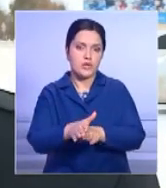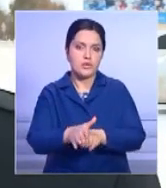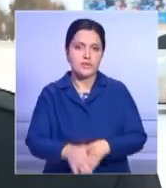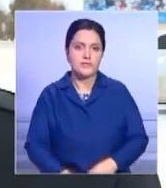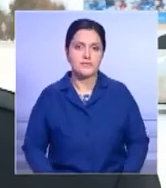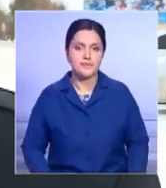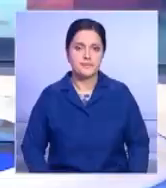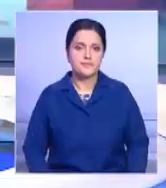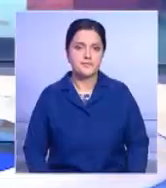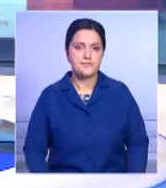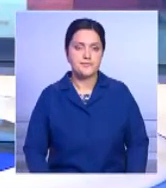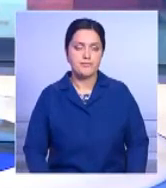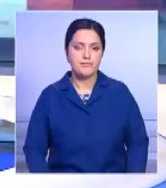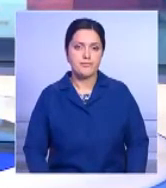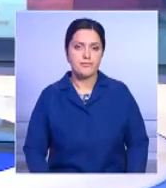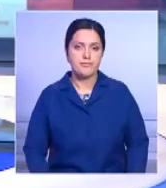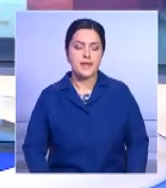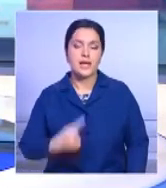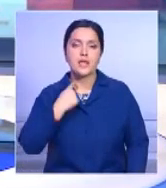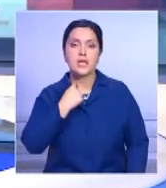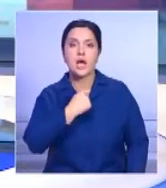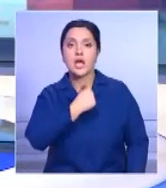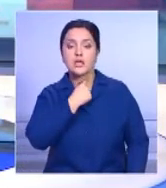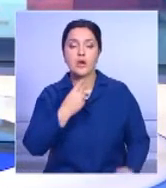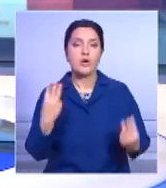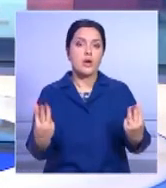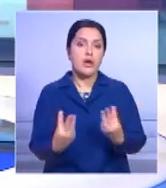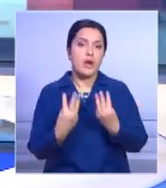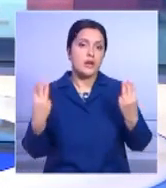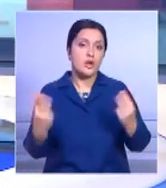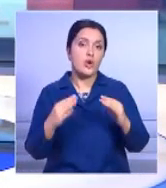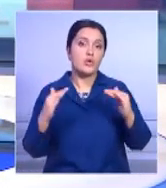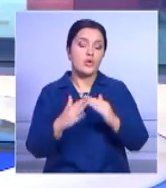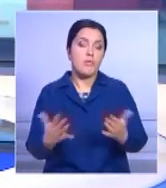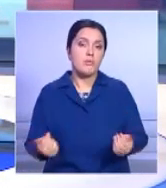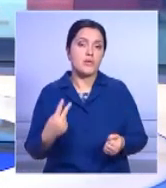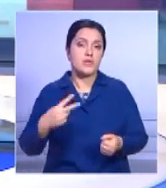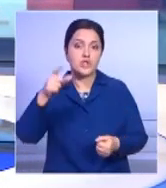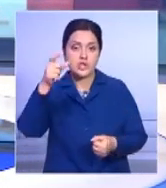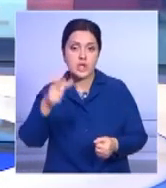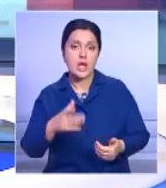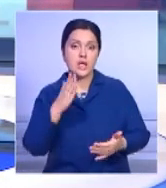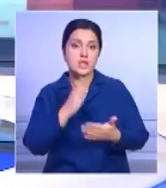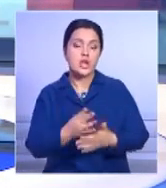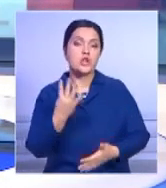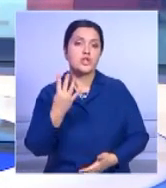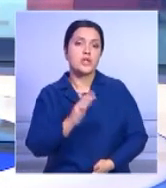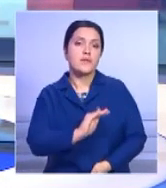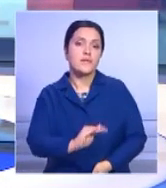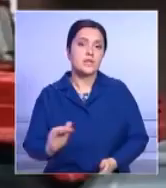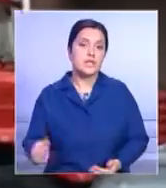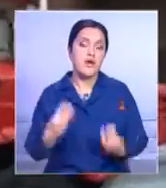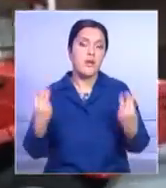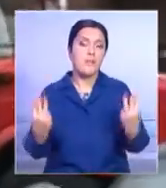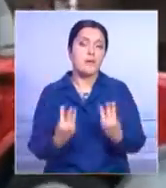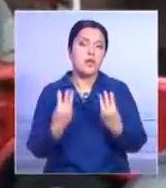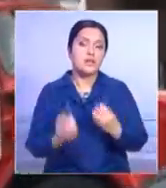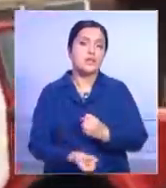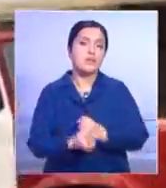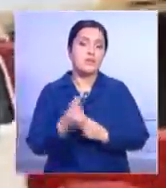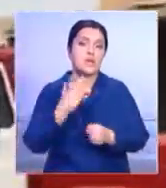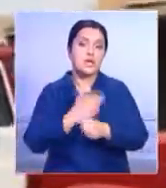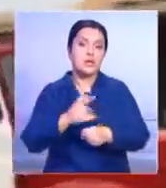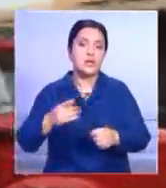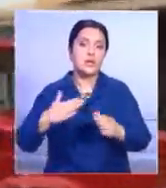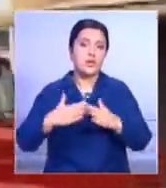проблемы. В Талдыкургане из горящего дома эвакуировали более 20 человек, в числе которых было четверо детей. Пожар